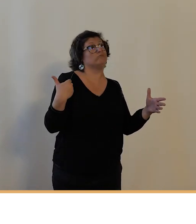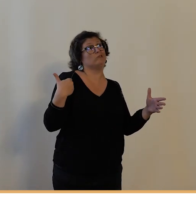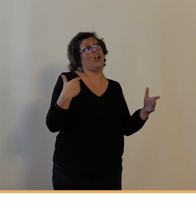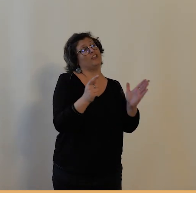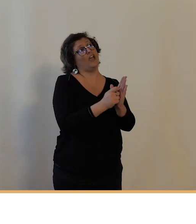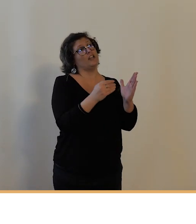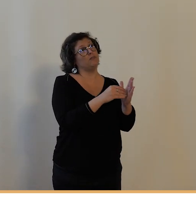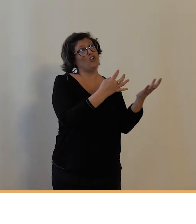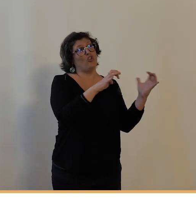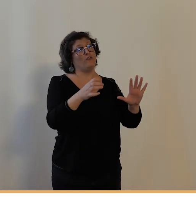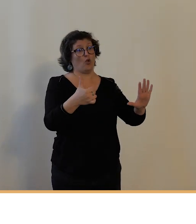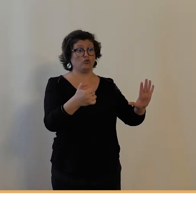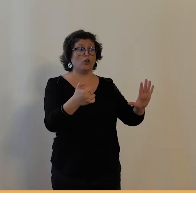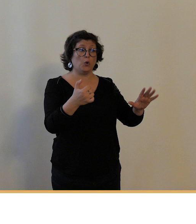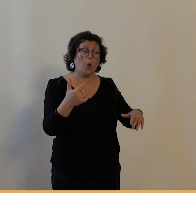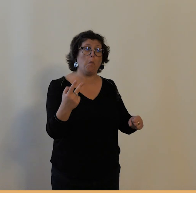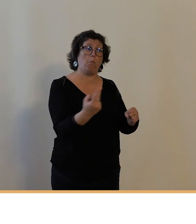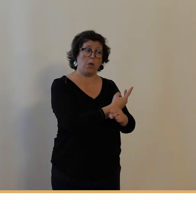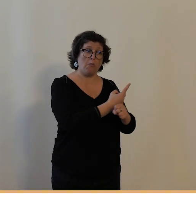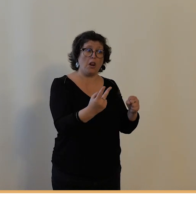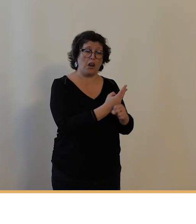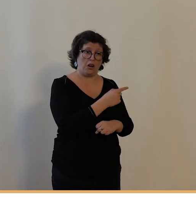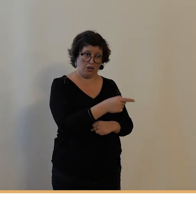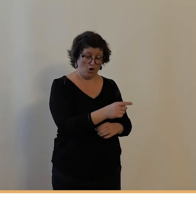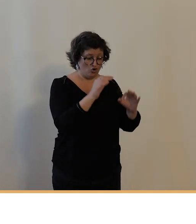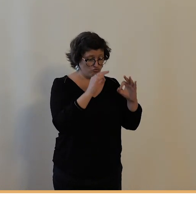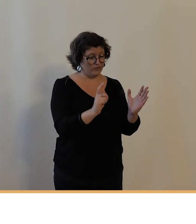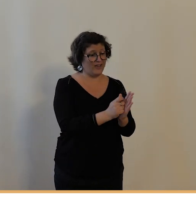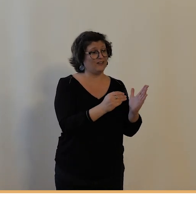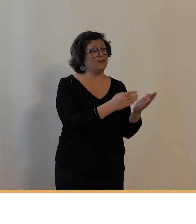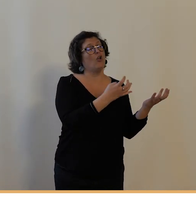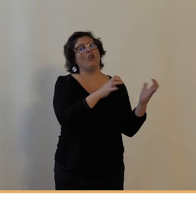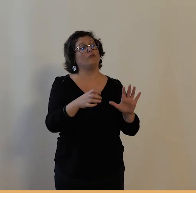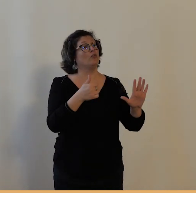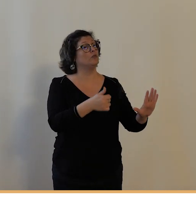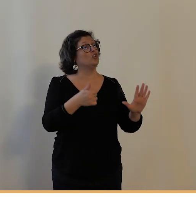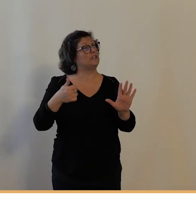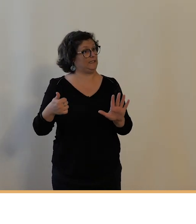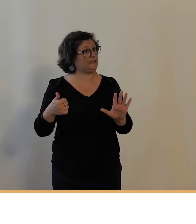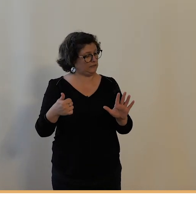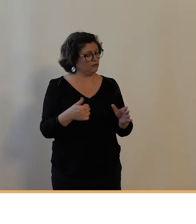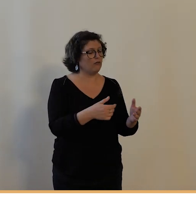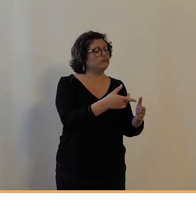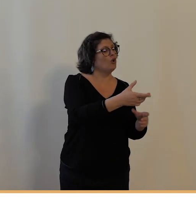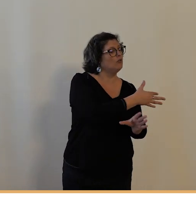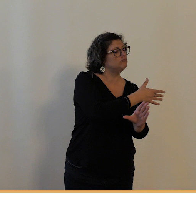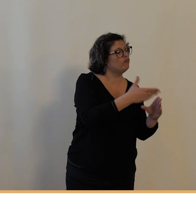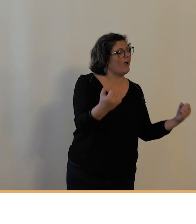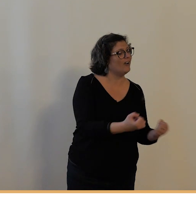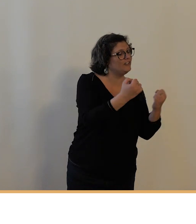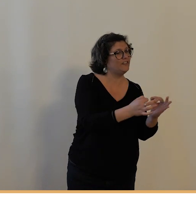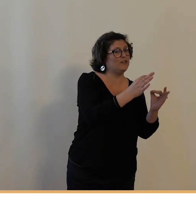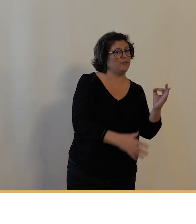présentait un bilan élogieux ainsi en 1966 dans le bilan que le Vélos Club présente à la municipalité de Tours il déclare